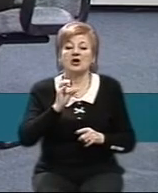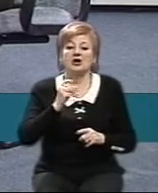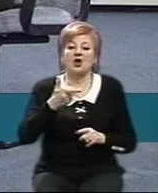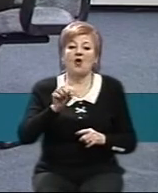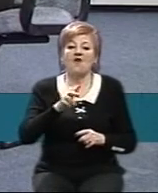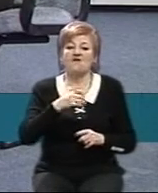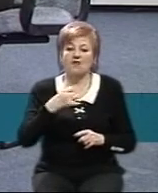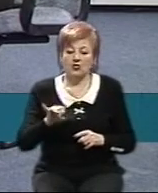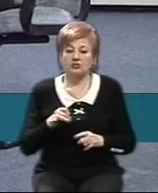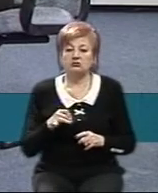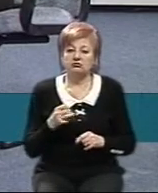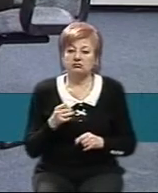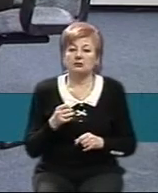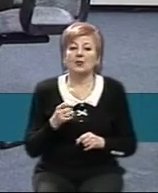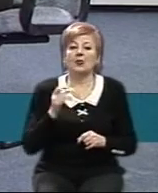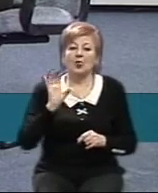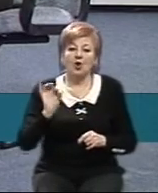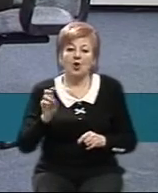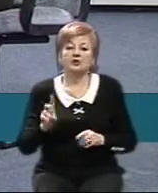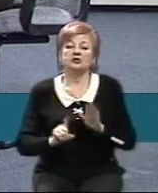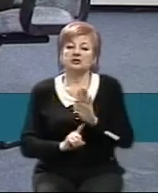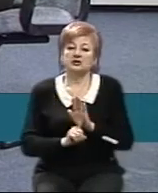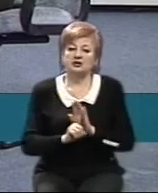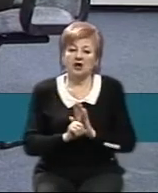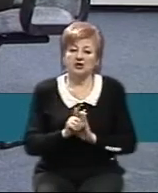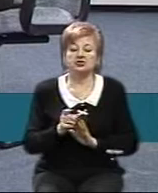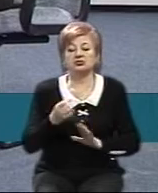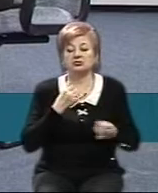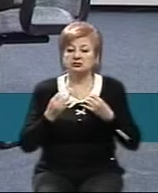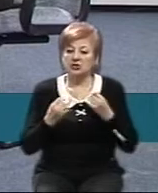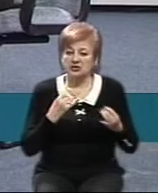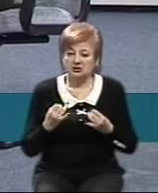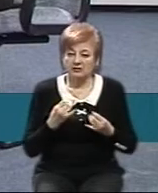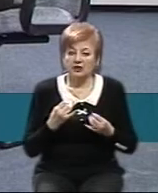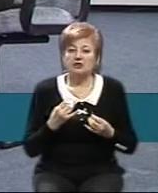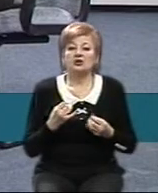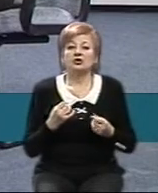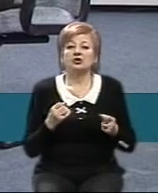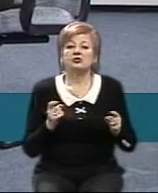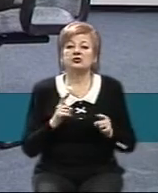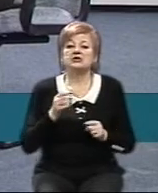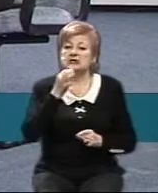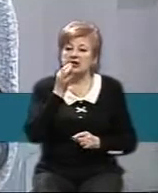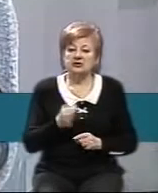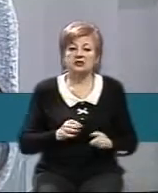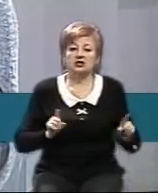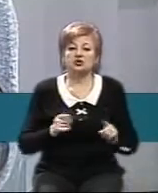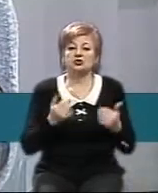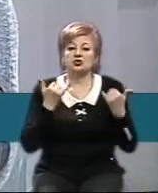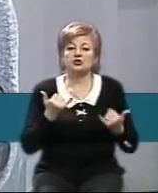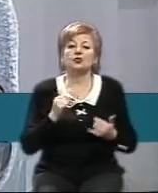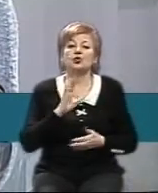військового комісара. Так от він під час свого інтерв'ю нашим кореспондентам Суспільного сказав, що сьогодні